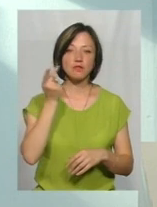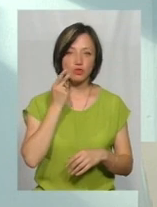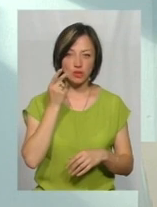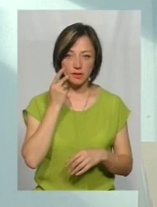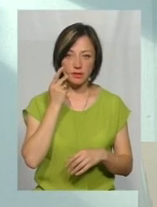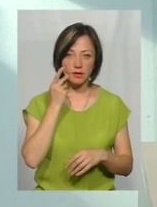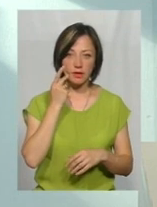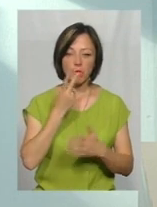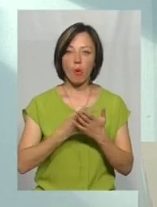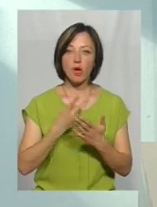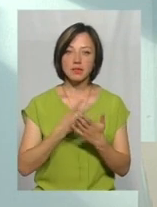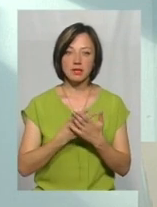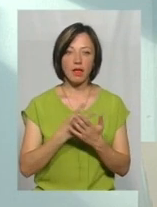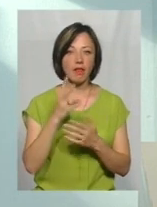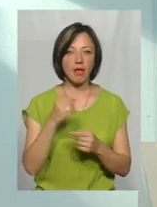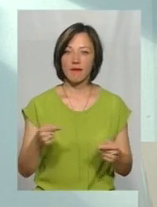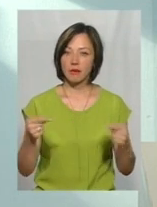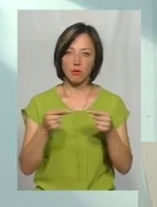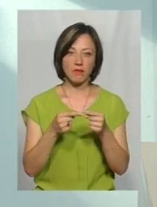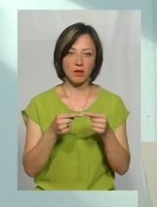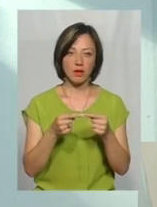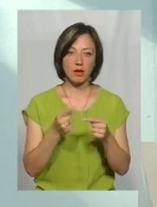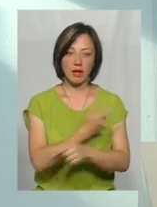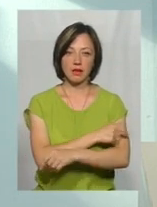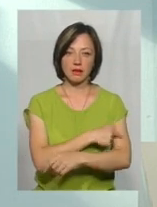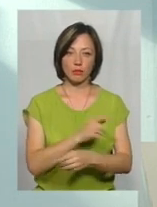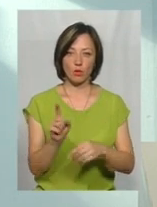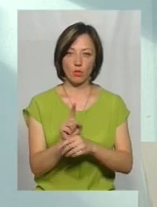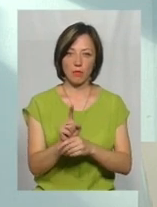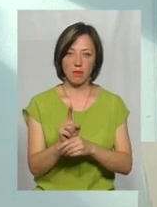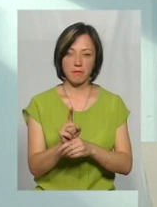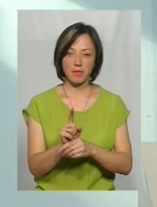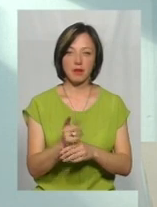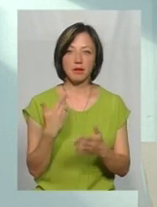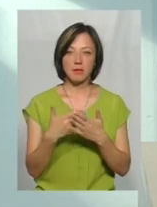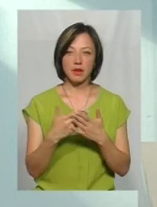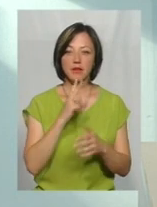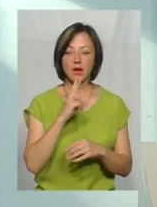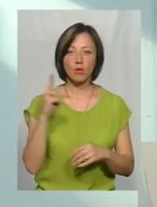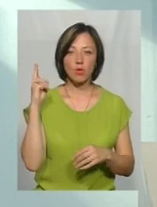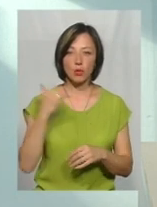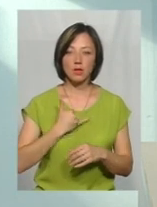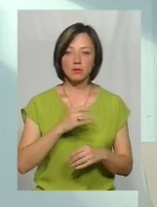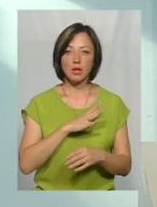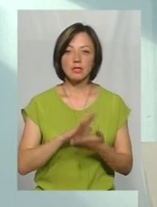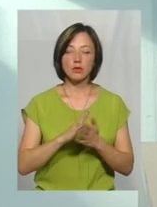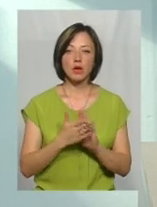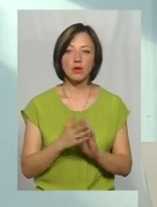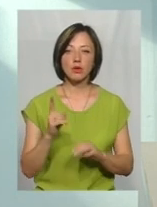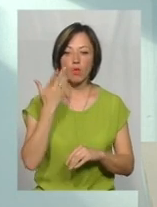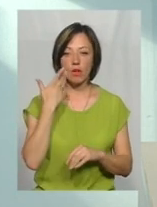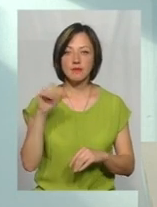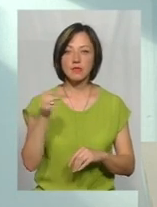показники не відповідають гігієнічним нормативом. Ну, наприклад, два роки назад у нас була така ситуація, коли в